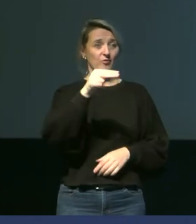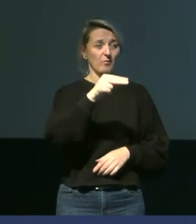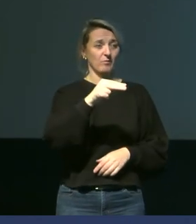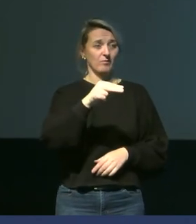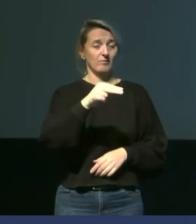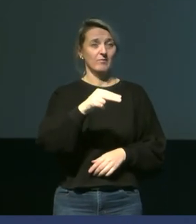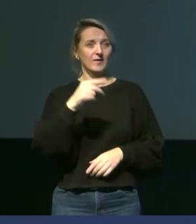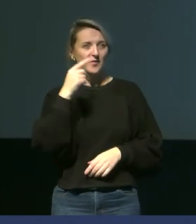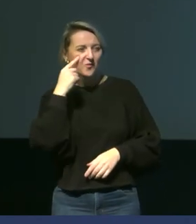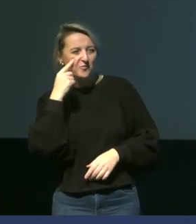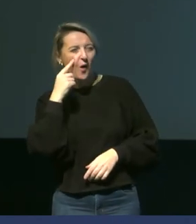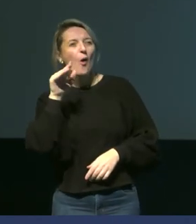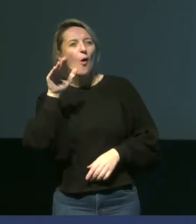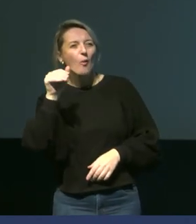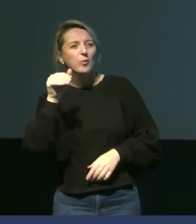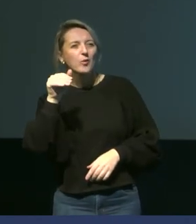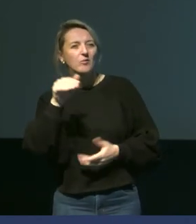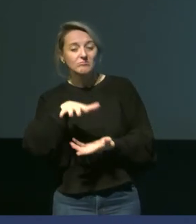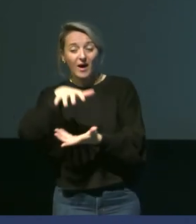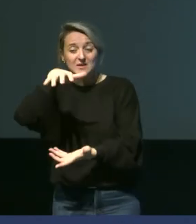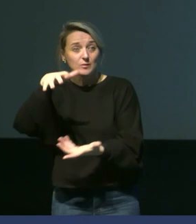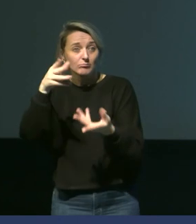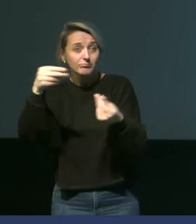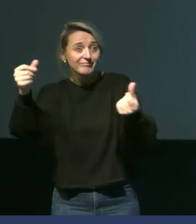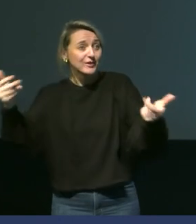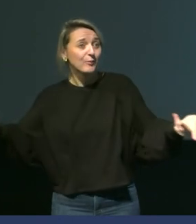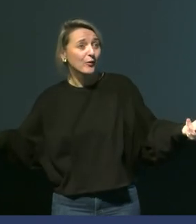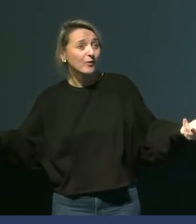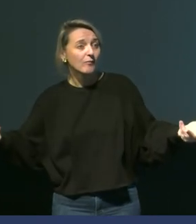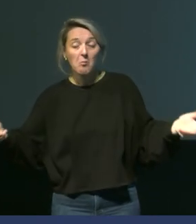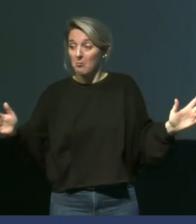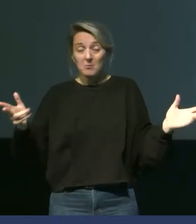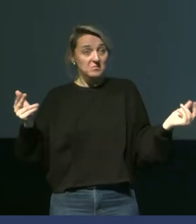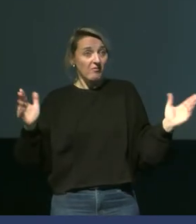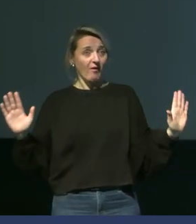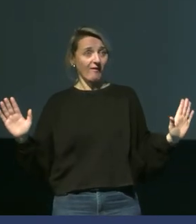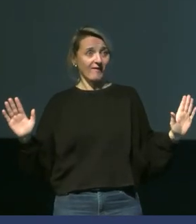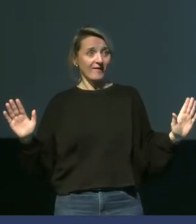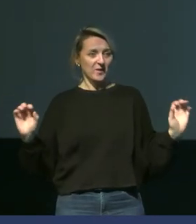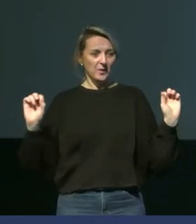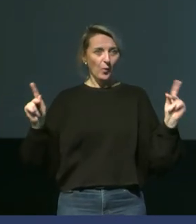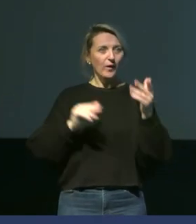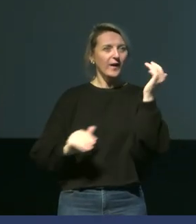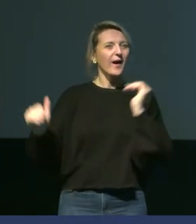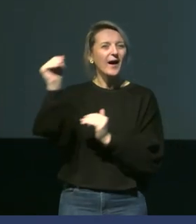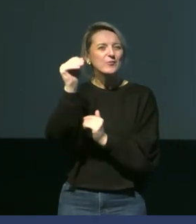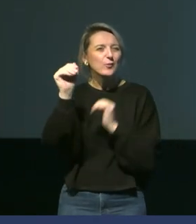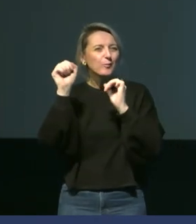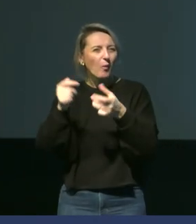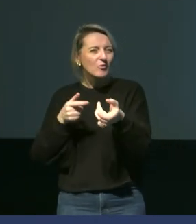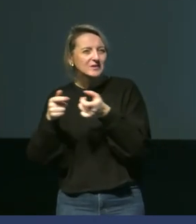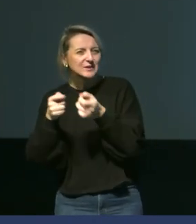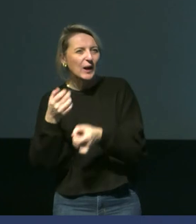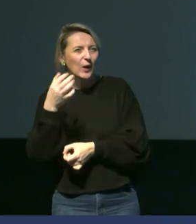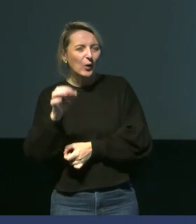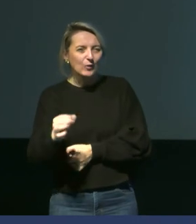mon individu, ici en bleu, il a complètement disparu sous la neige. Tout va bien. Ici, on est chez des adultes qui sont particulièrement